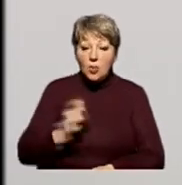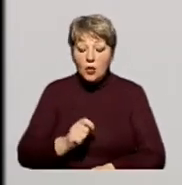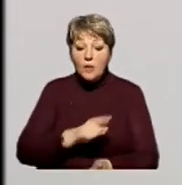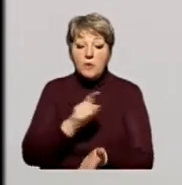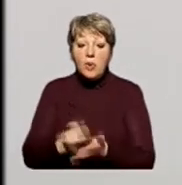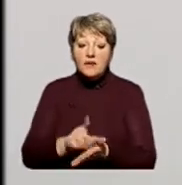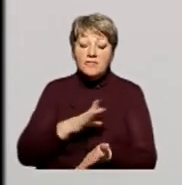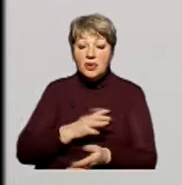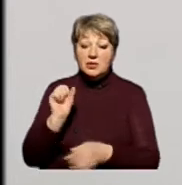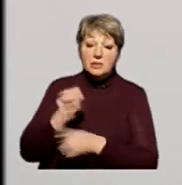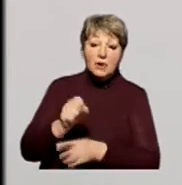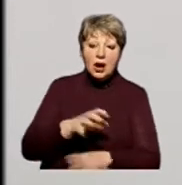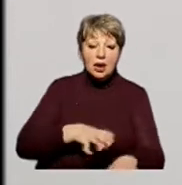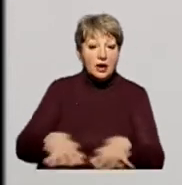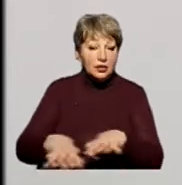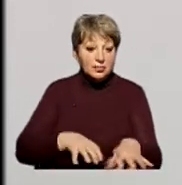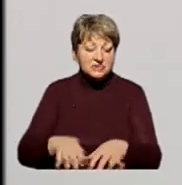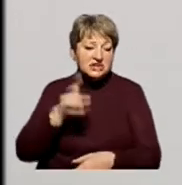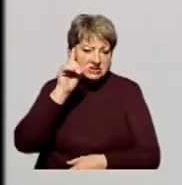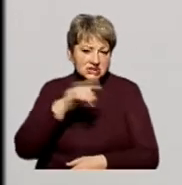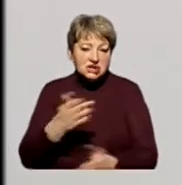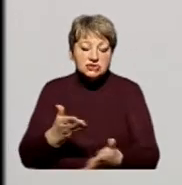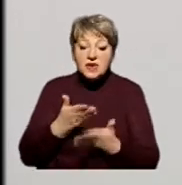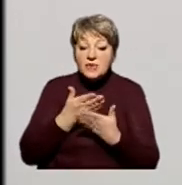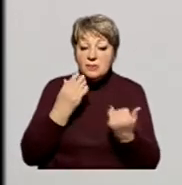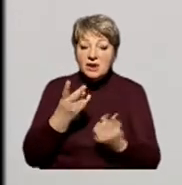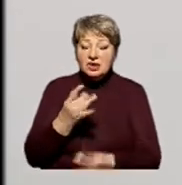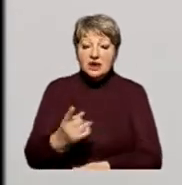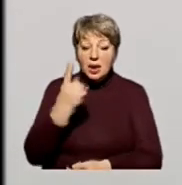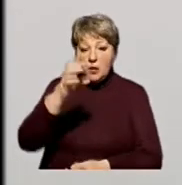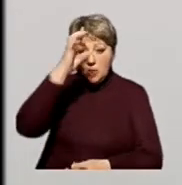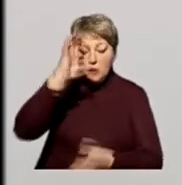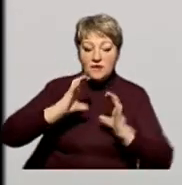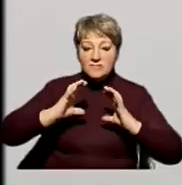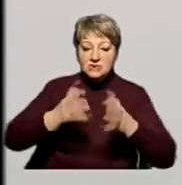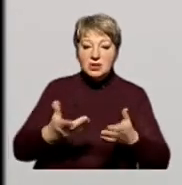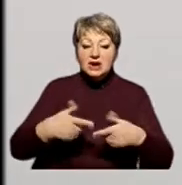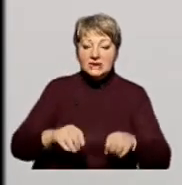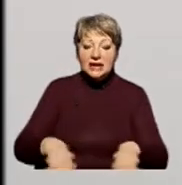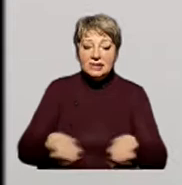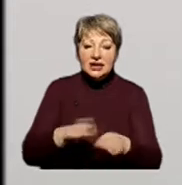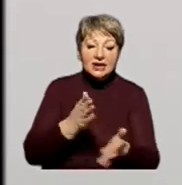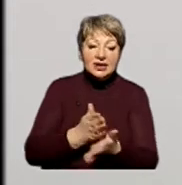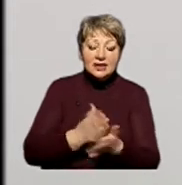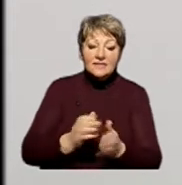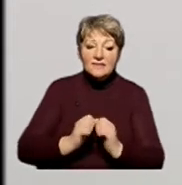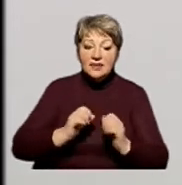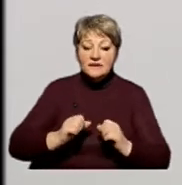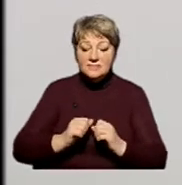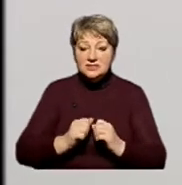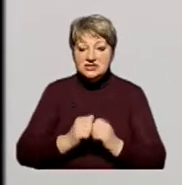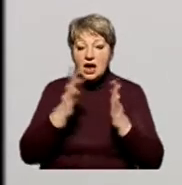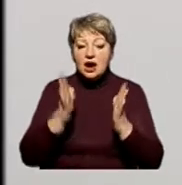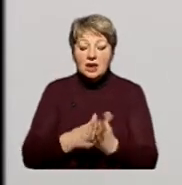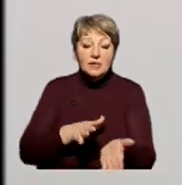повинна бути подолана корупція. Ви знаєте, напевно, немає жодної країни в світі, де таке явище взагалі знівельовано